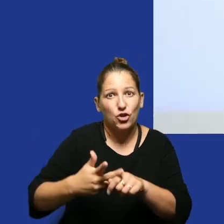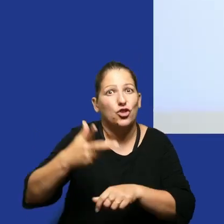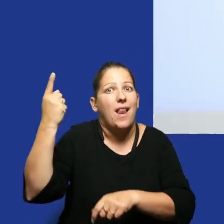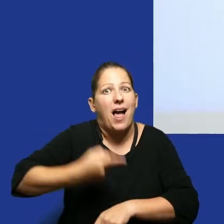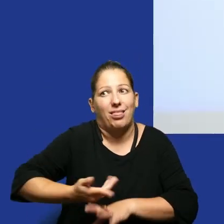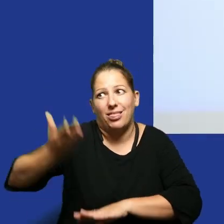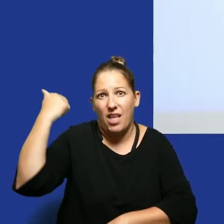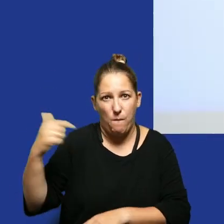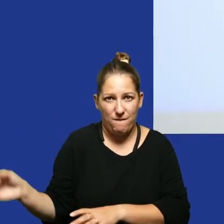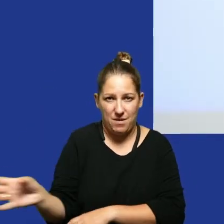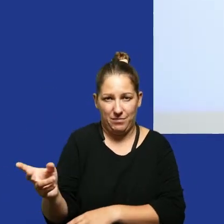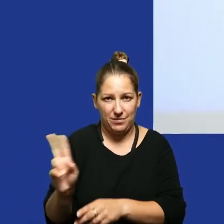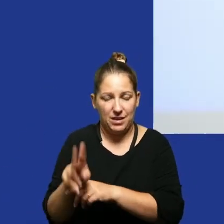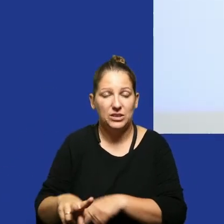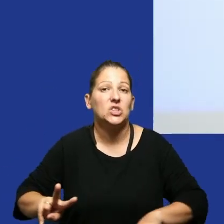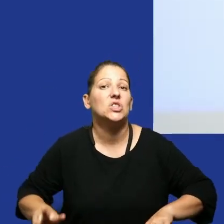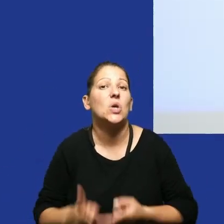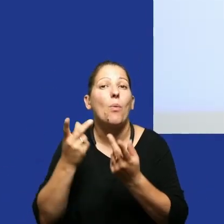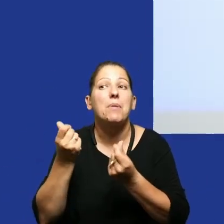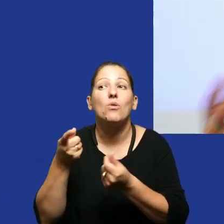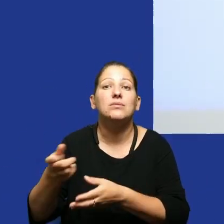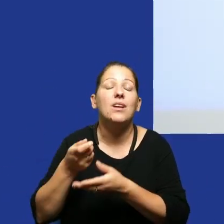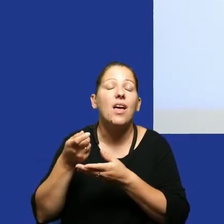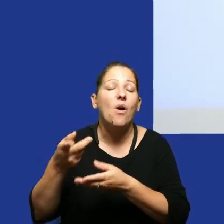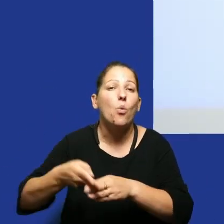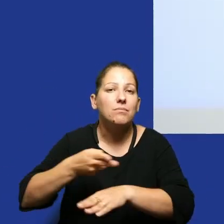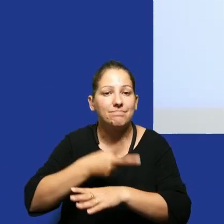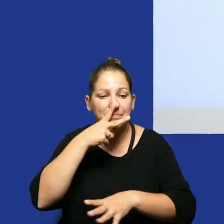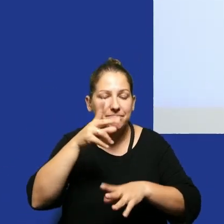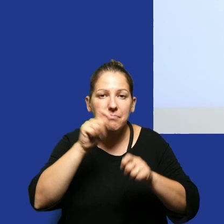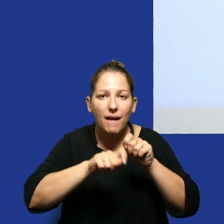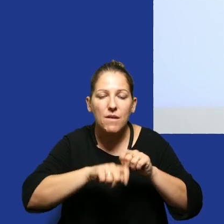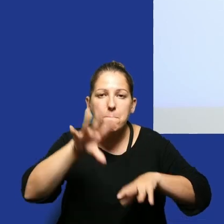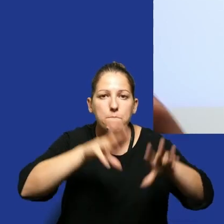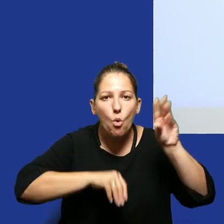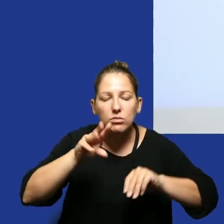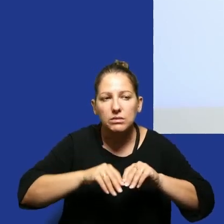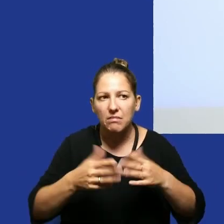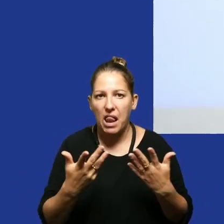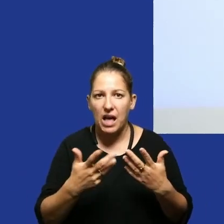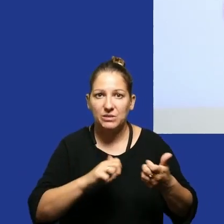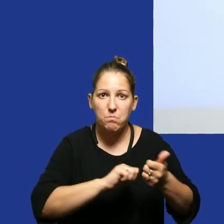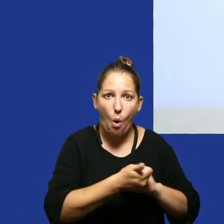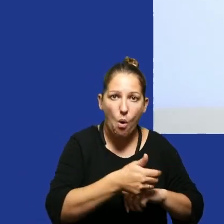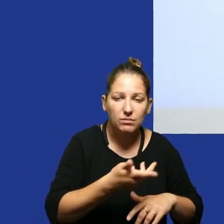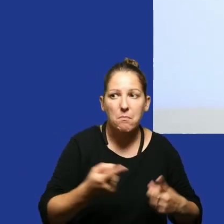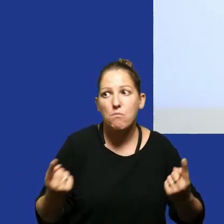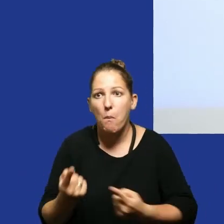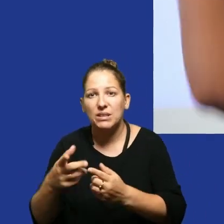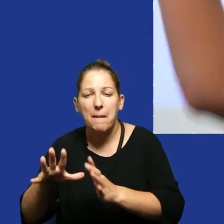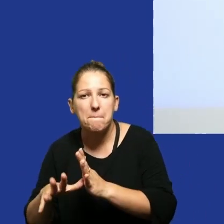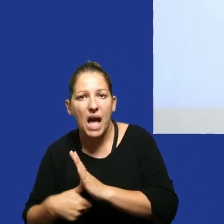zatrudniony skąd pieniądze na tego urzędnika przyjrzyjmy się budżetom sprawdźmy ile idzie na sport zawodowy albo na promocję